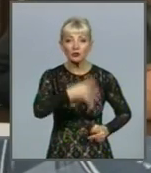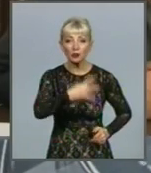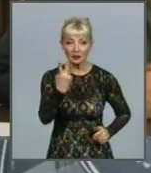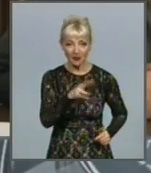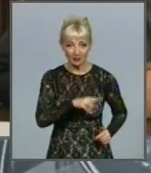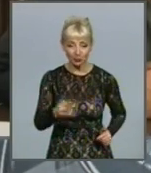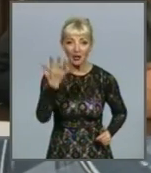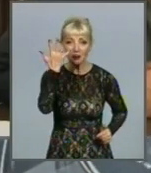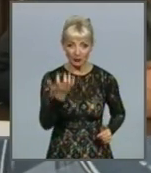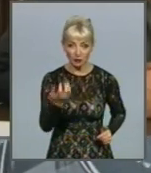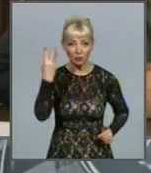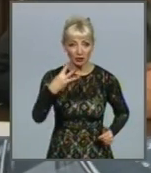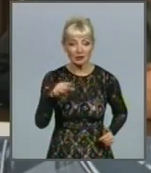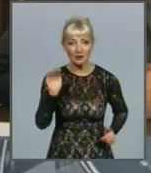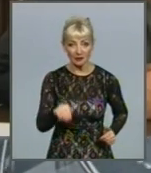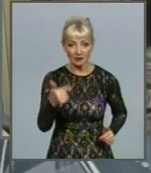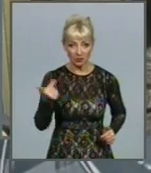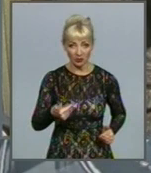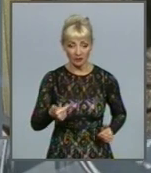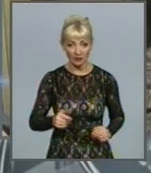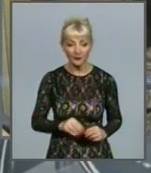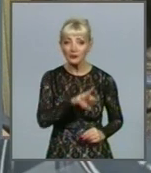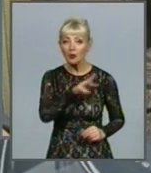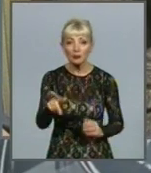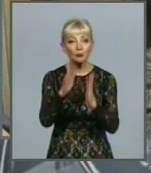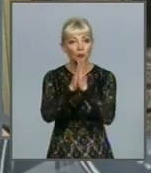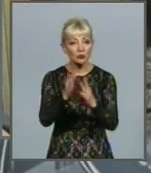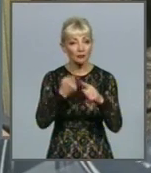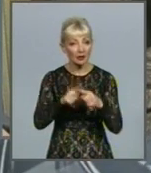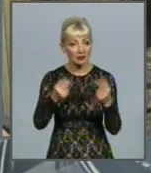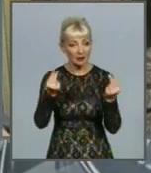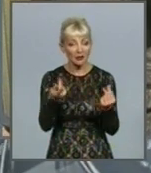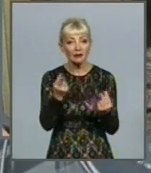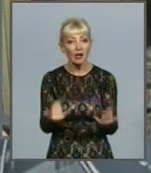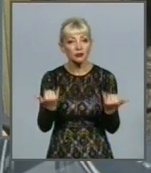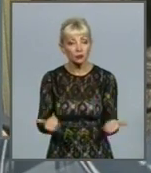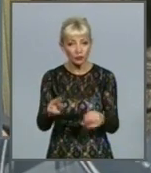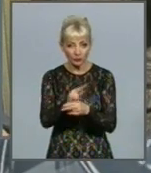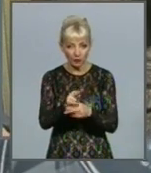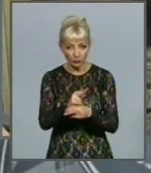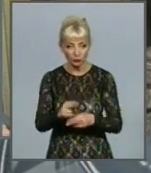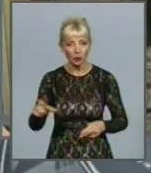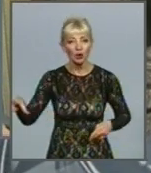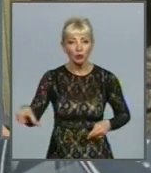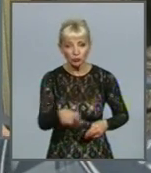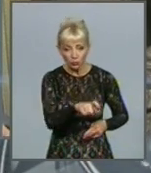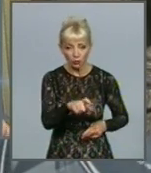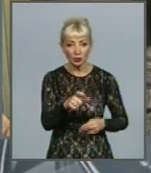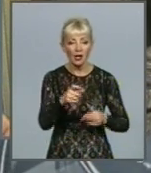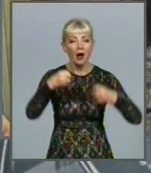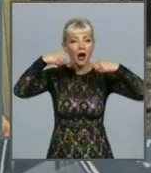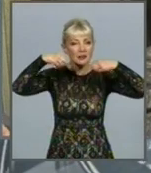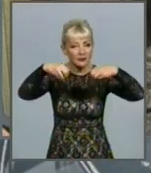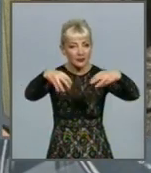мільйони 530 тисяч гривень. Ми просимо ці срідства для текущого ремонту магістралі, стояку, силової і